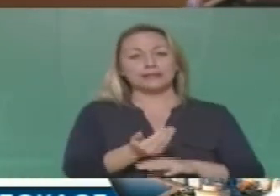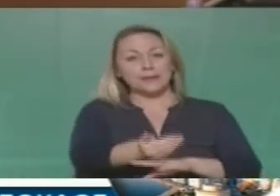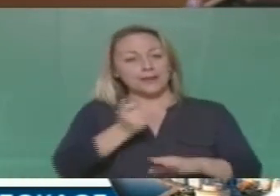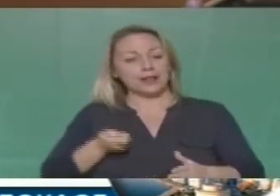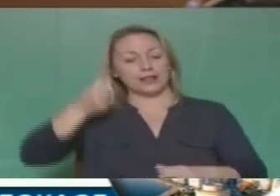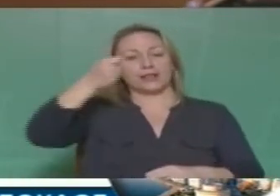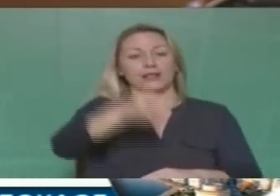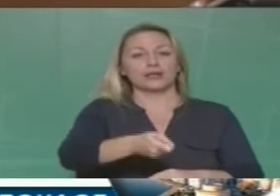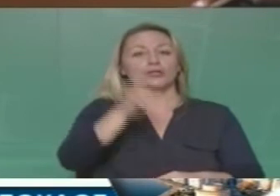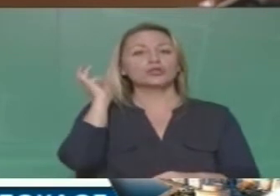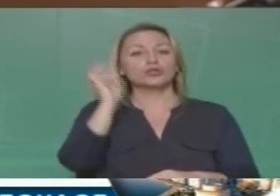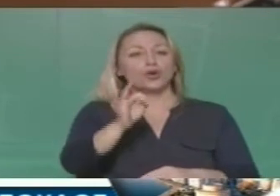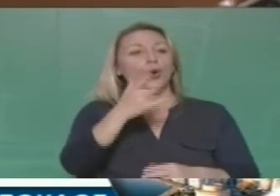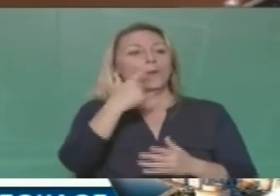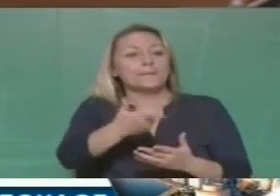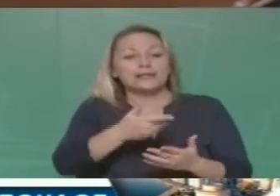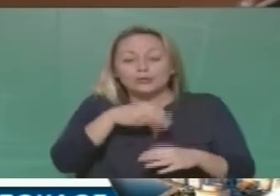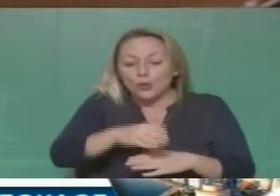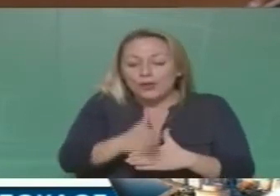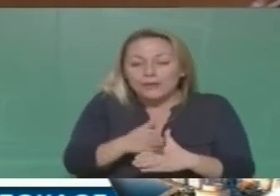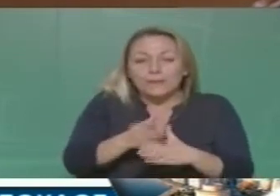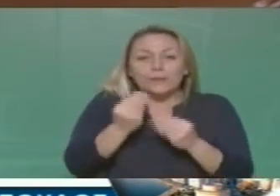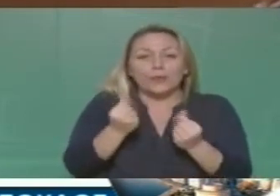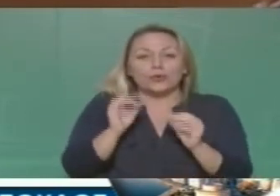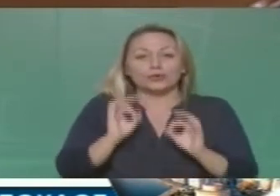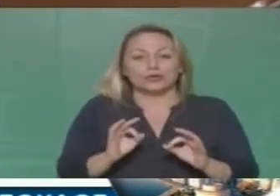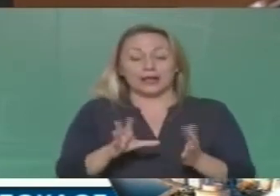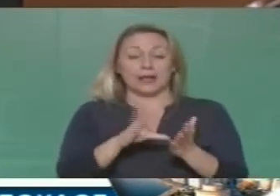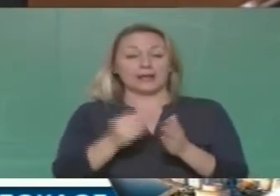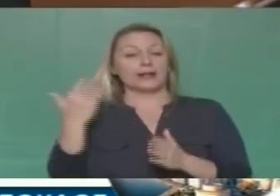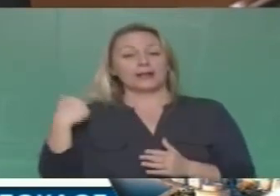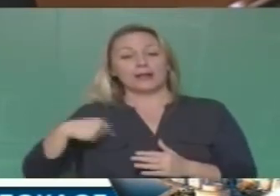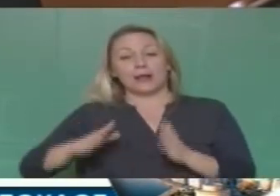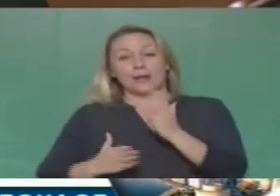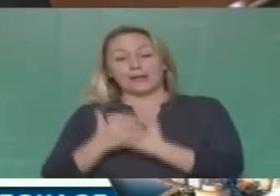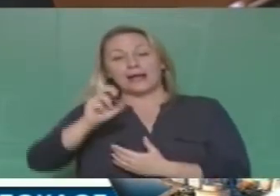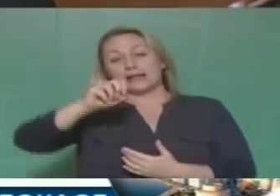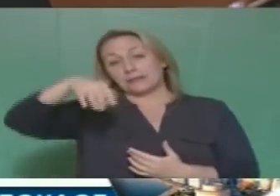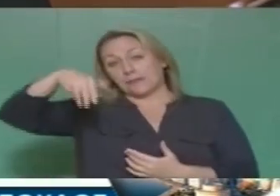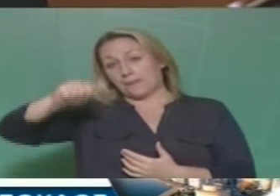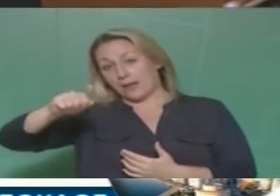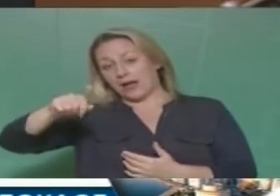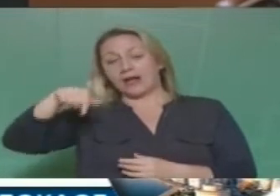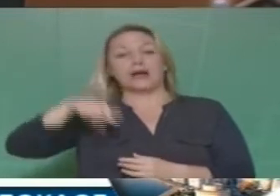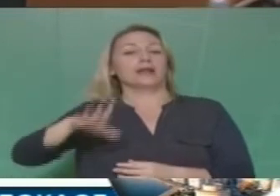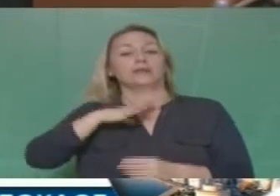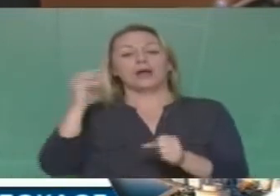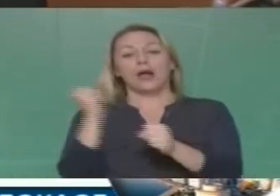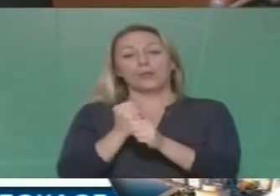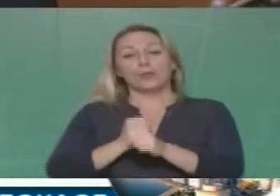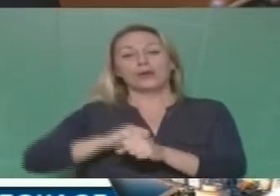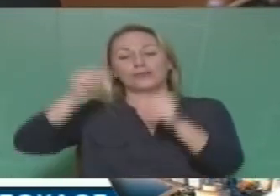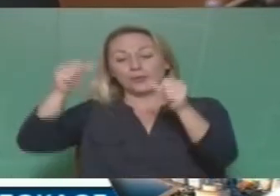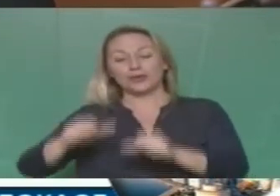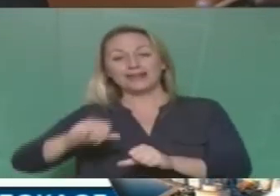αυτούς τους ανθρώπους για να μπορέσουν να επιβιώσουν. Σας δίνω ένα παράδειγμα. Πριν από μερικές μέρες το πρωί ήμουν στο ΣΜΑ. Ήταν εργαζόμενοι που ήταν από την 3Κ